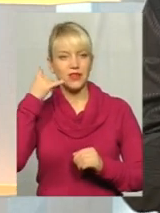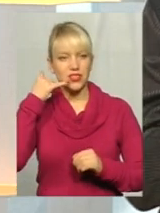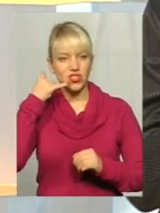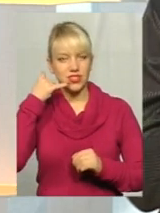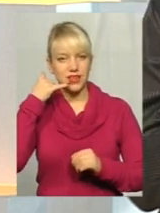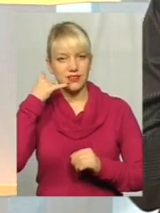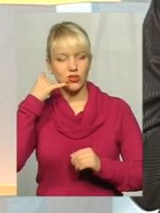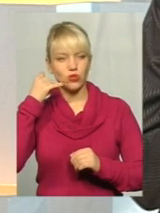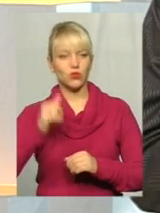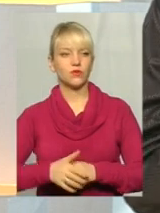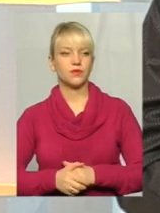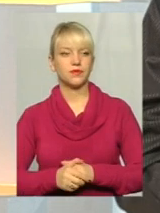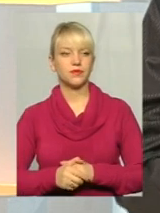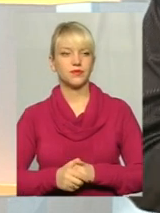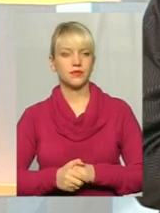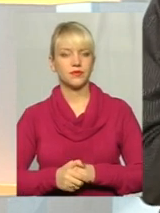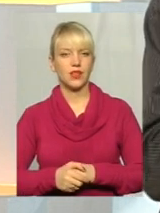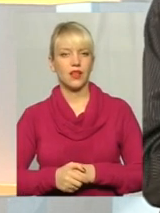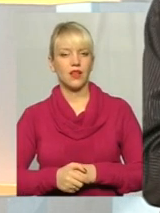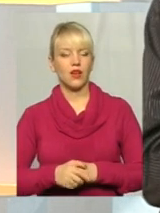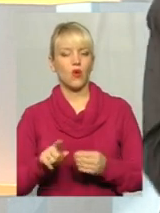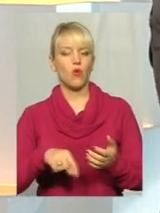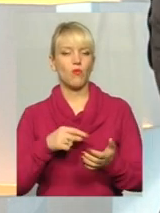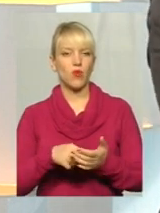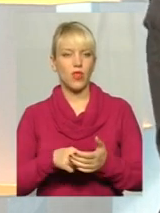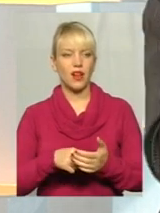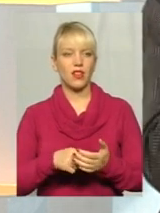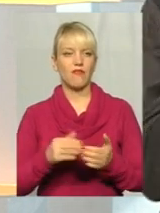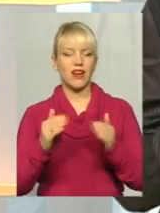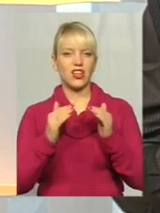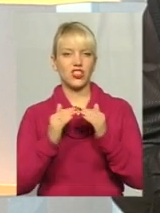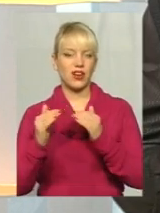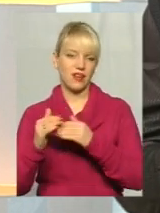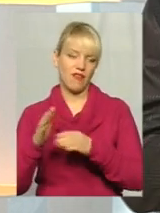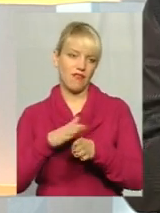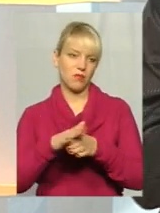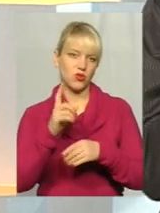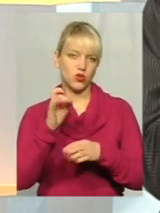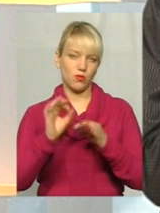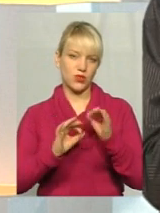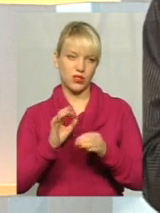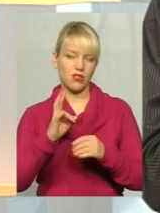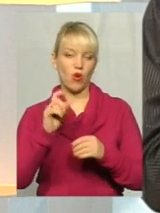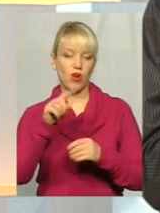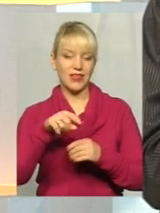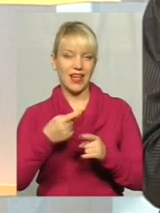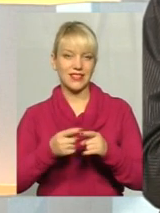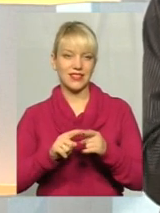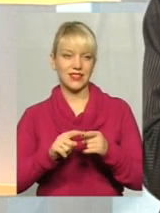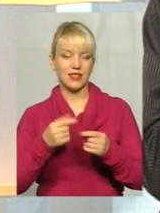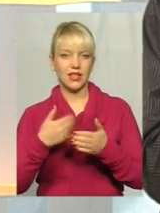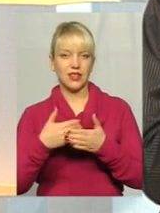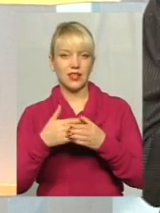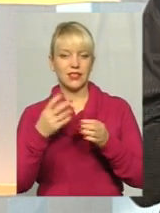коммунального життя виконував 100%. Хоча із них, де-то